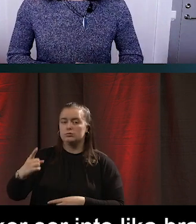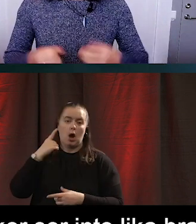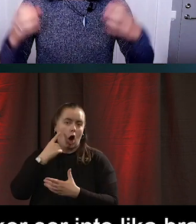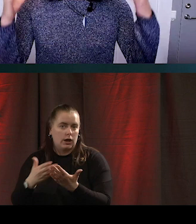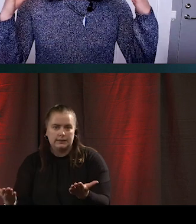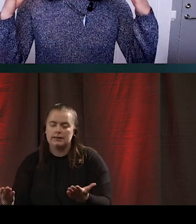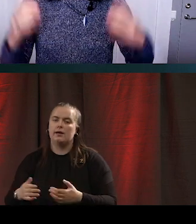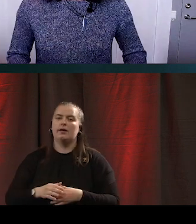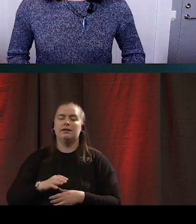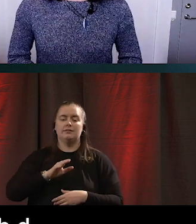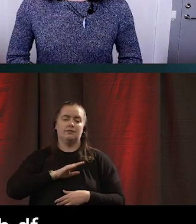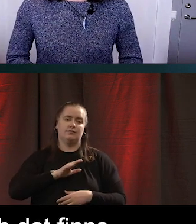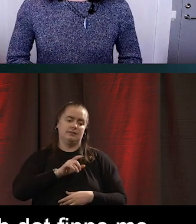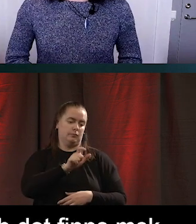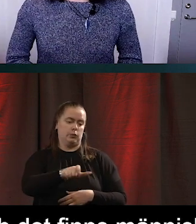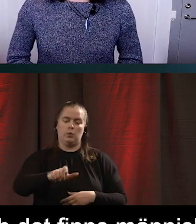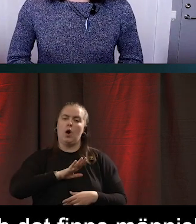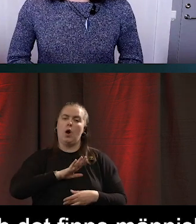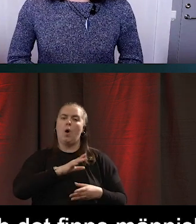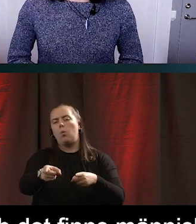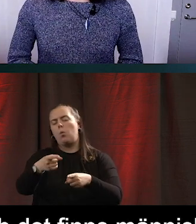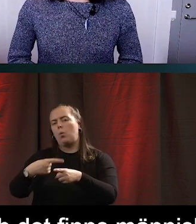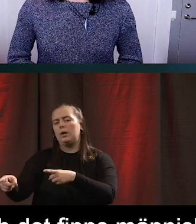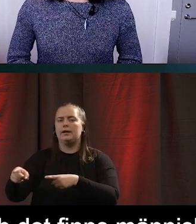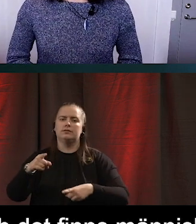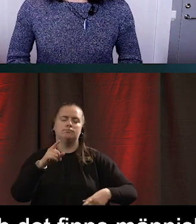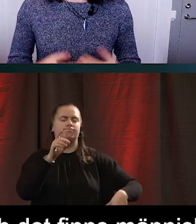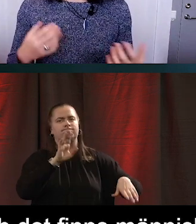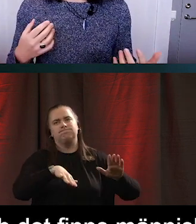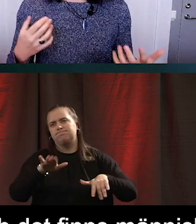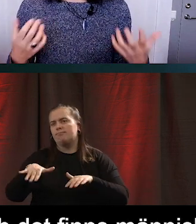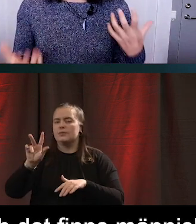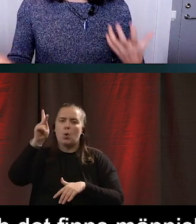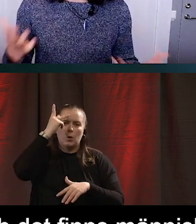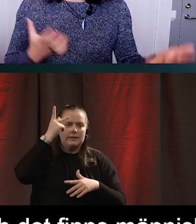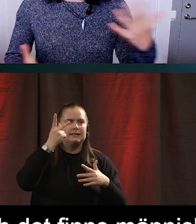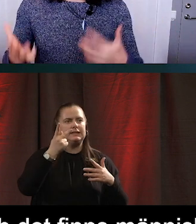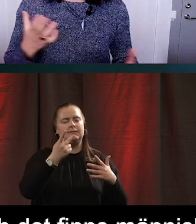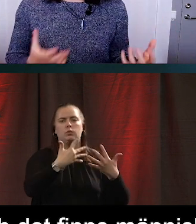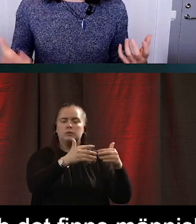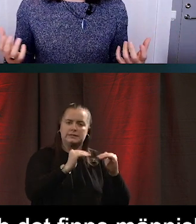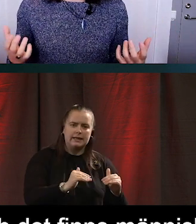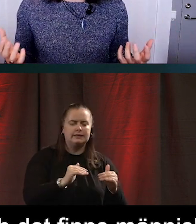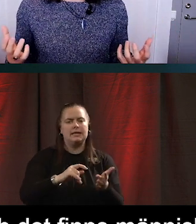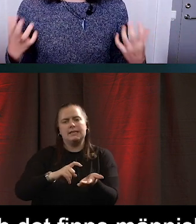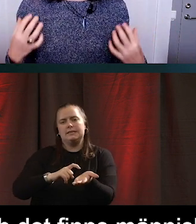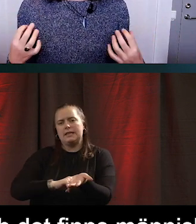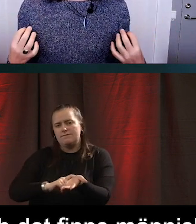folk som har olika vanter av kognitiv eller nevotypisk